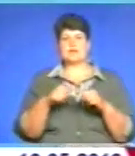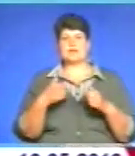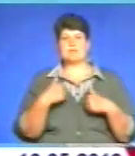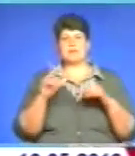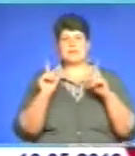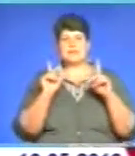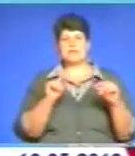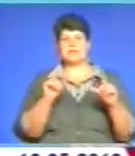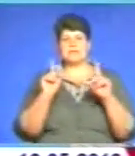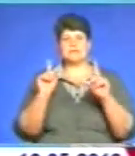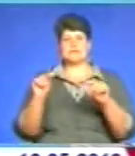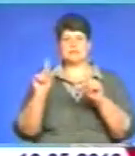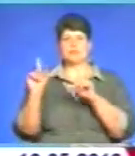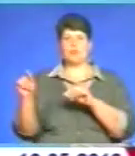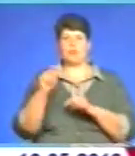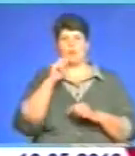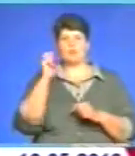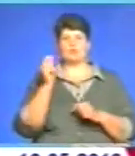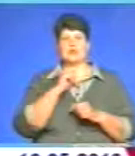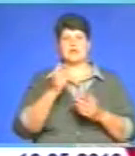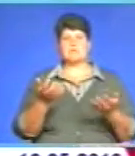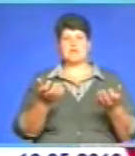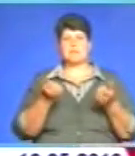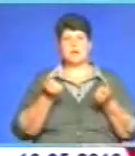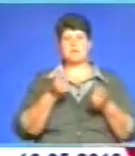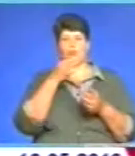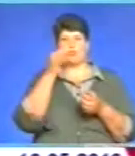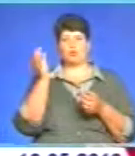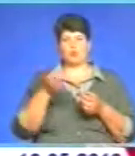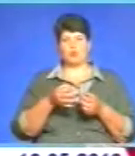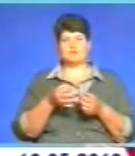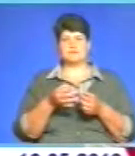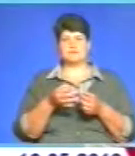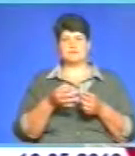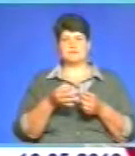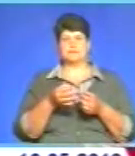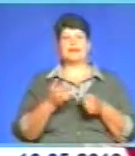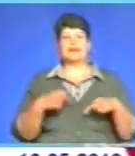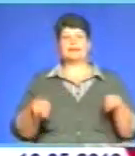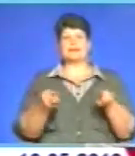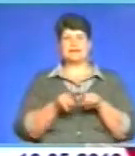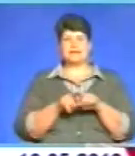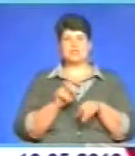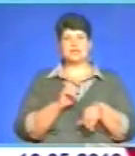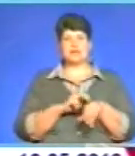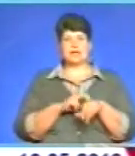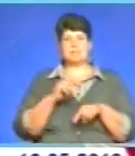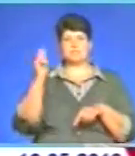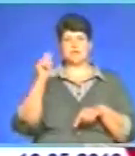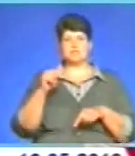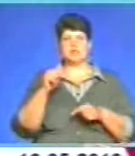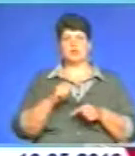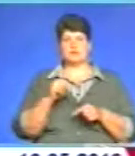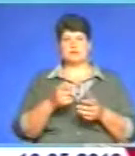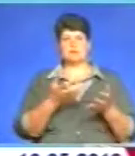по Україні, переймаємо досвід. Такі ж лікарі приїжджають до нас,